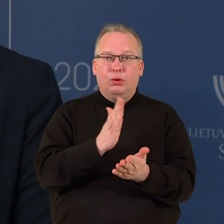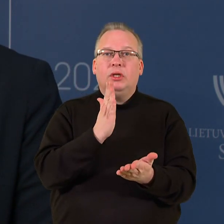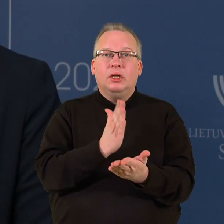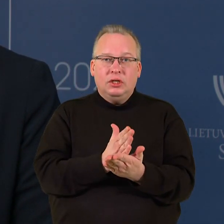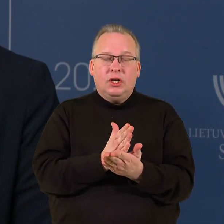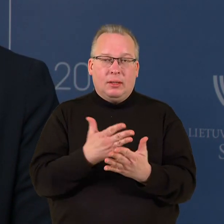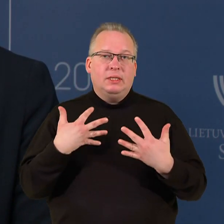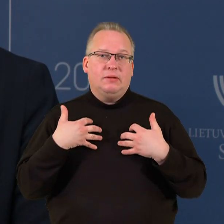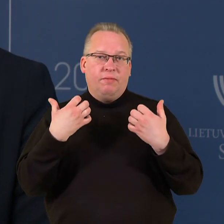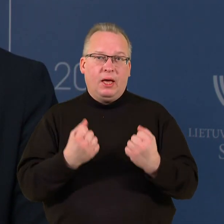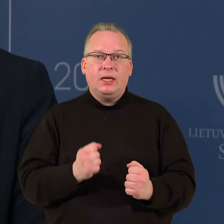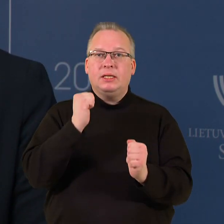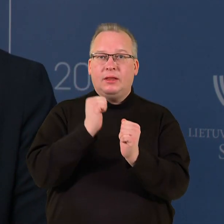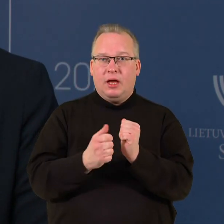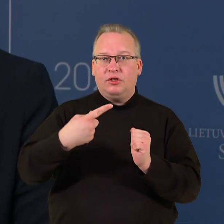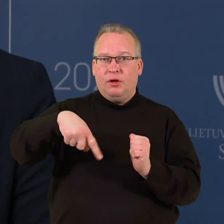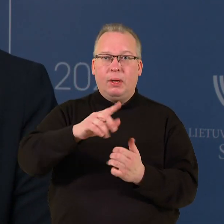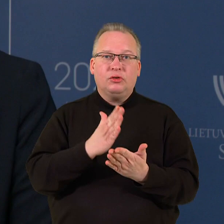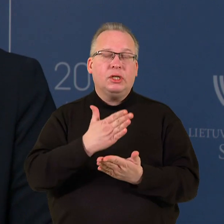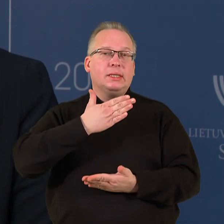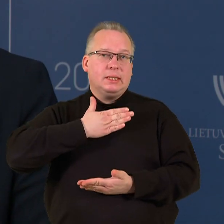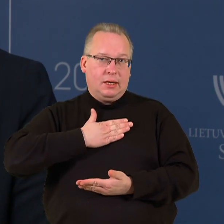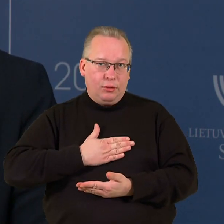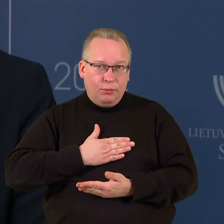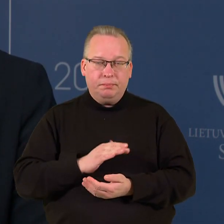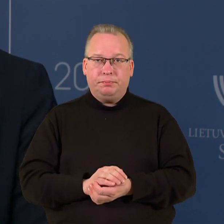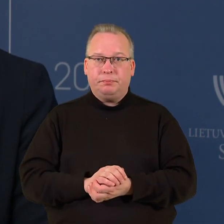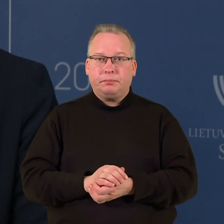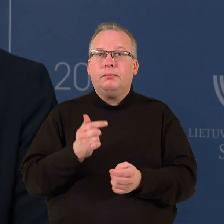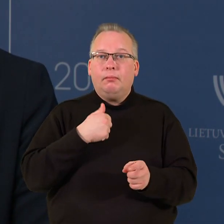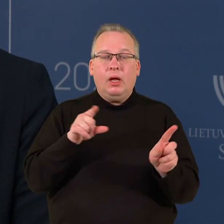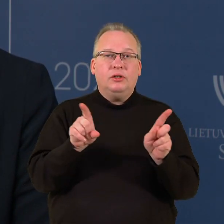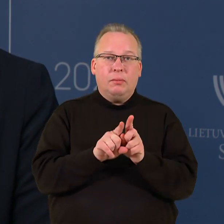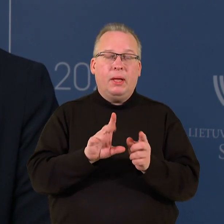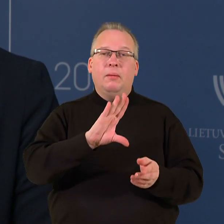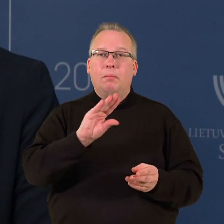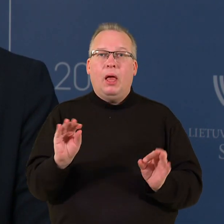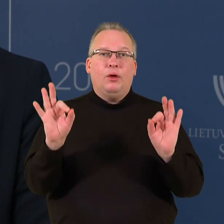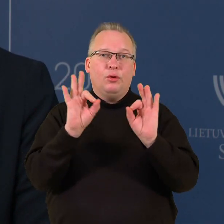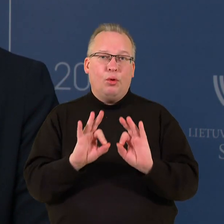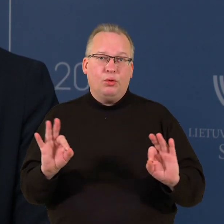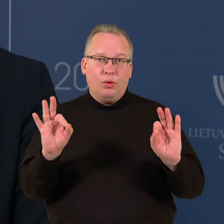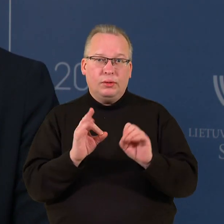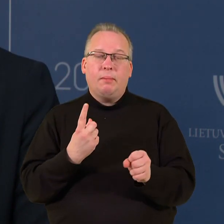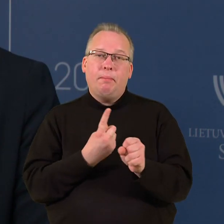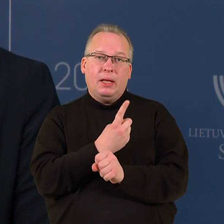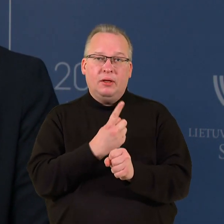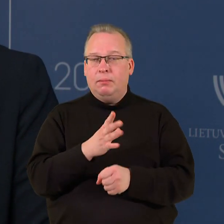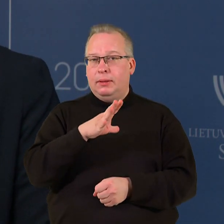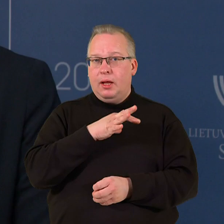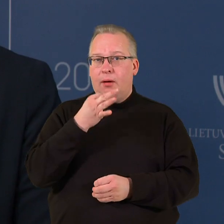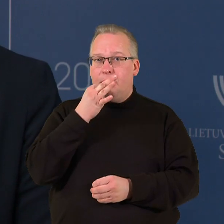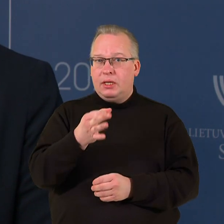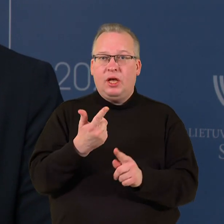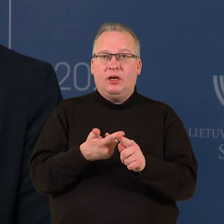sveikas, nors dažnam yra labai skanus. Ir čia aš be jokios ironijos, todėl, kad negaliu pasakyti, kad